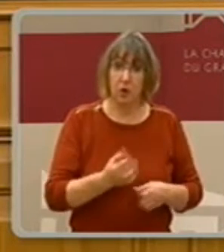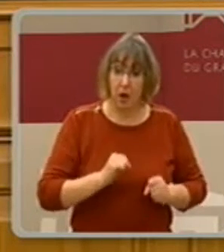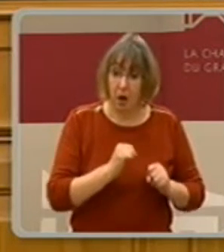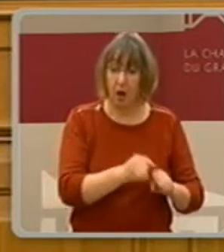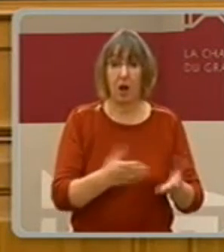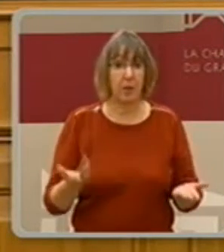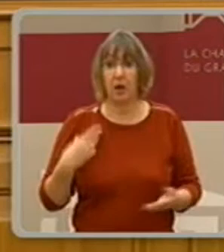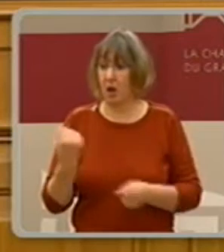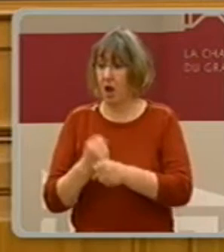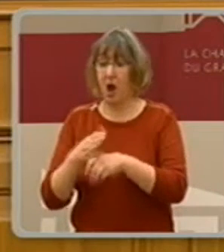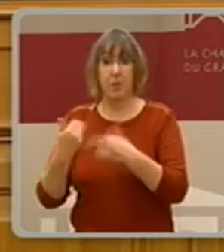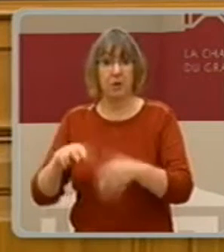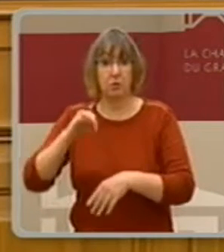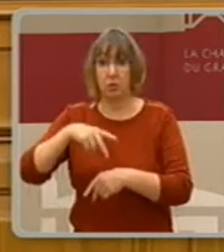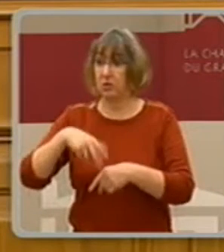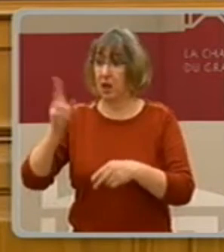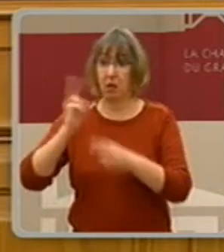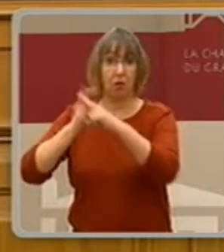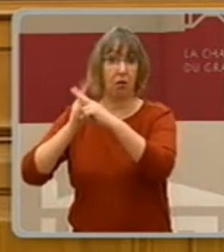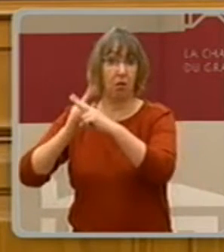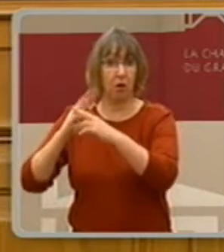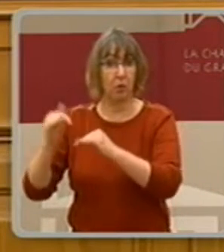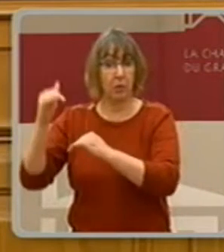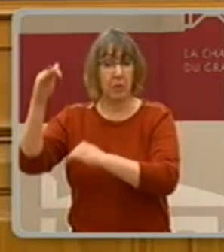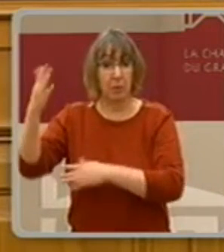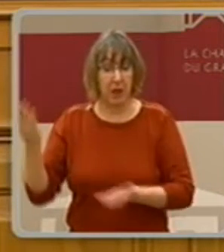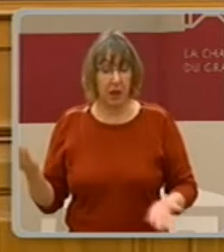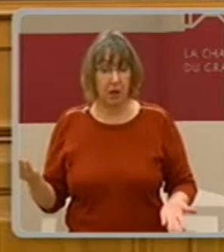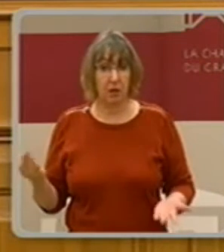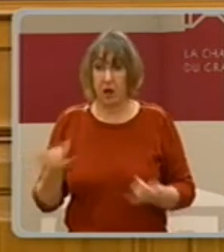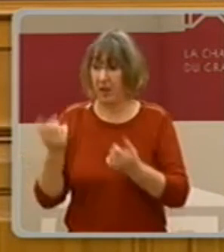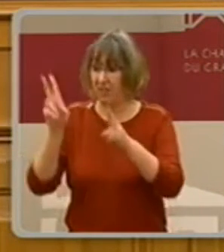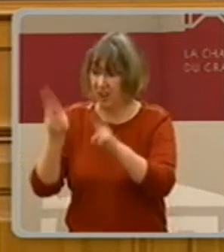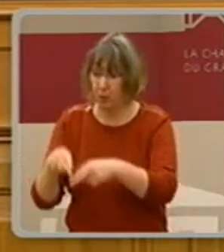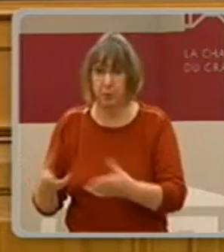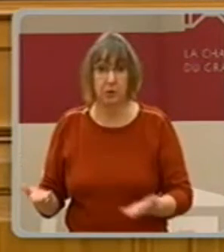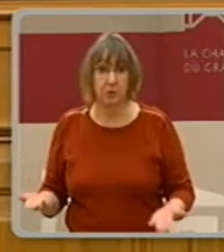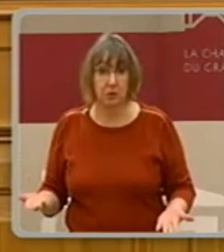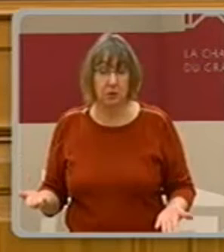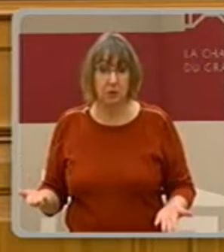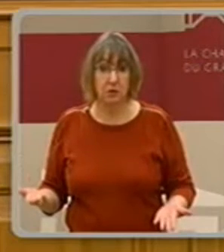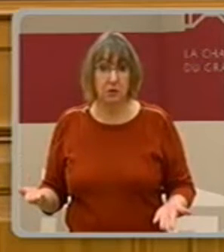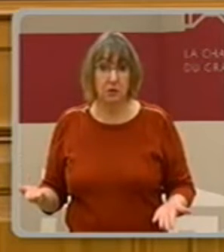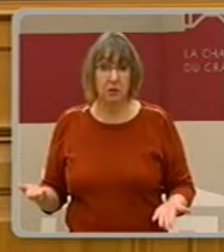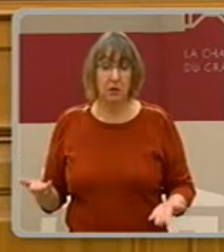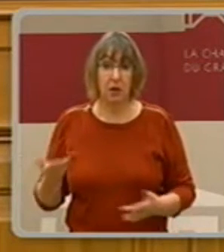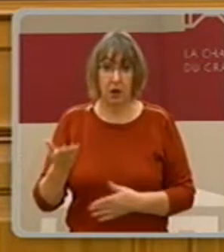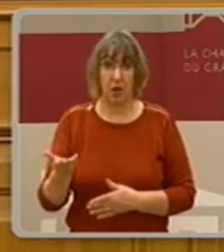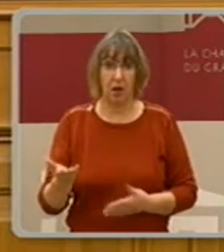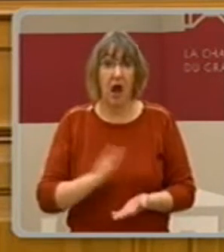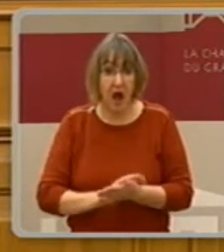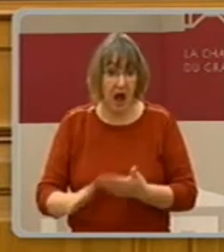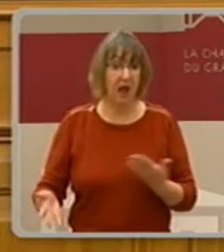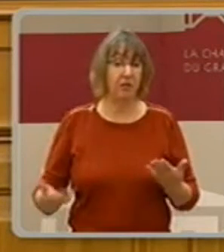wir eine ordentliche Formation machen, wenn wir ein Schleid so ausbilden wie den Erbisplätzen brauchen. Das bringt man unterschiedliche